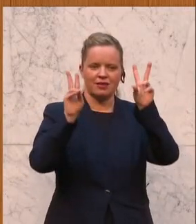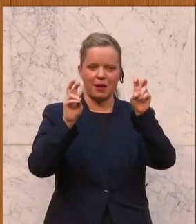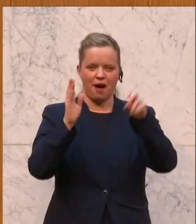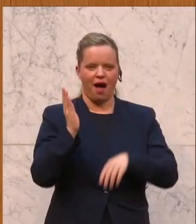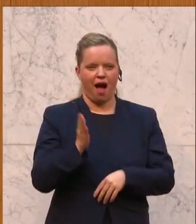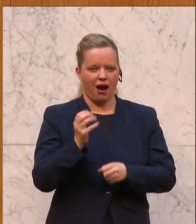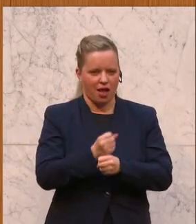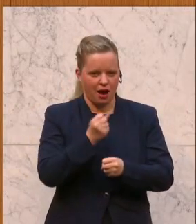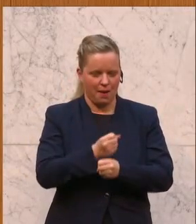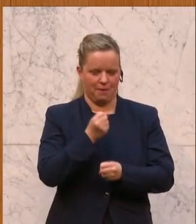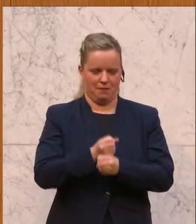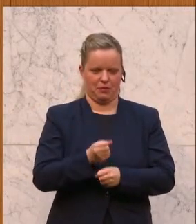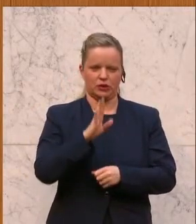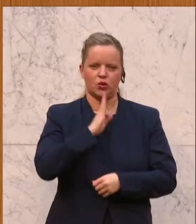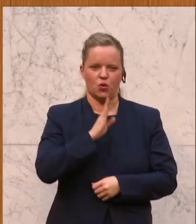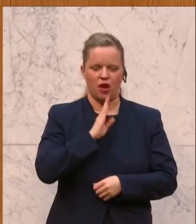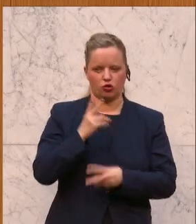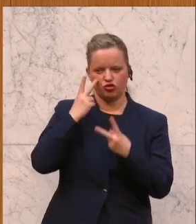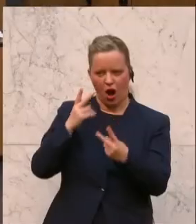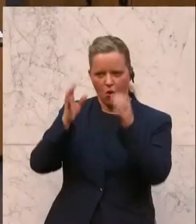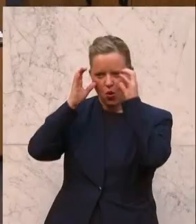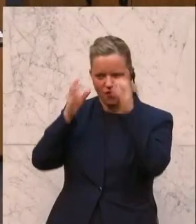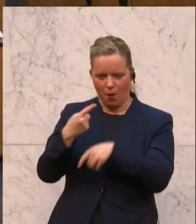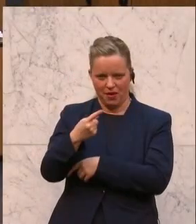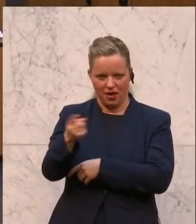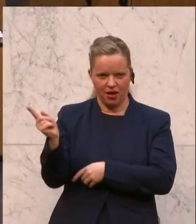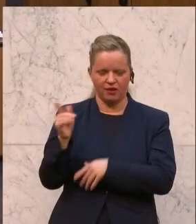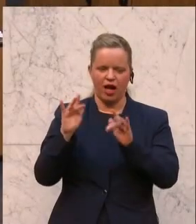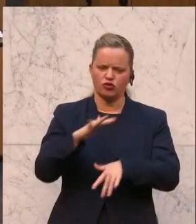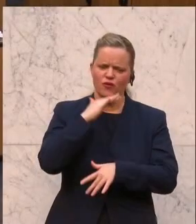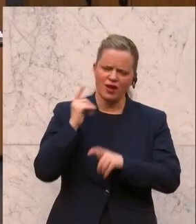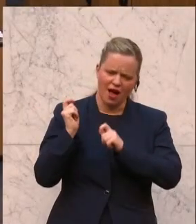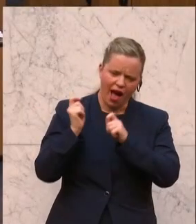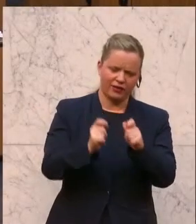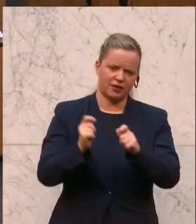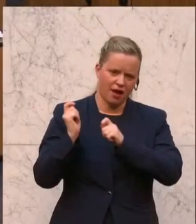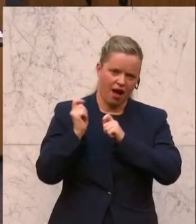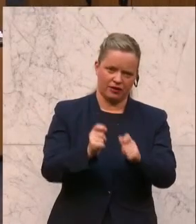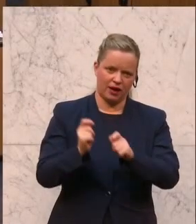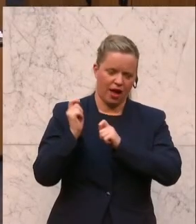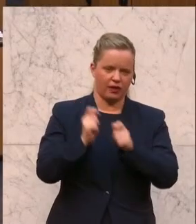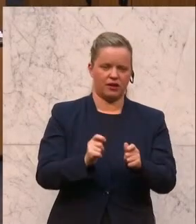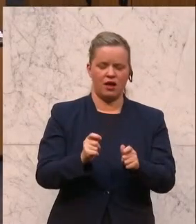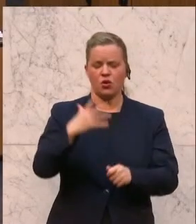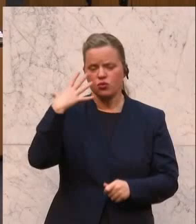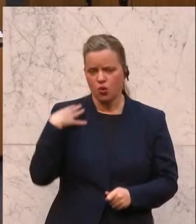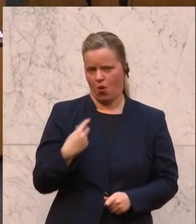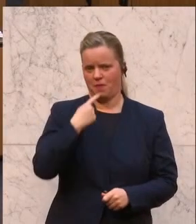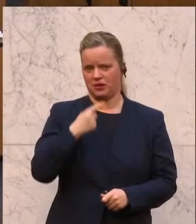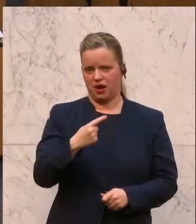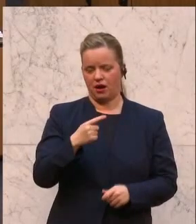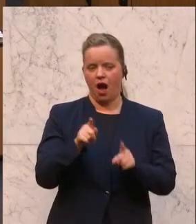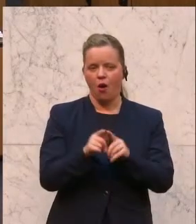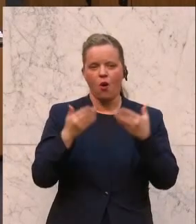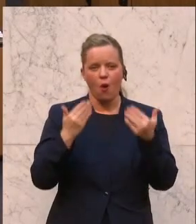Richtung ÖVP. Auch ein Thema, wo wir unzählige Anträge eingebracht haben. Ich kann es noch einmal sagen, es ist, glaube ich, auch